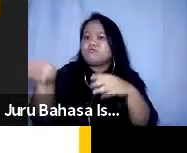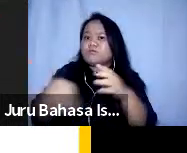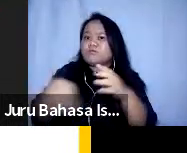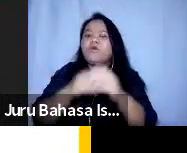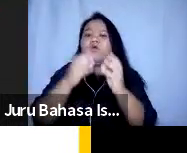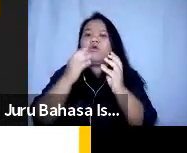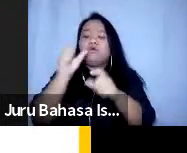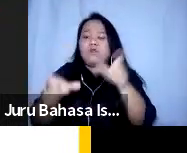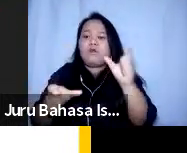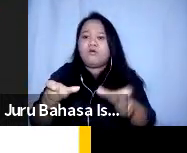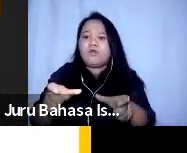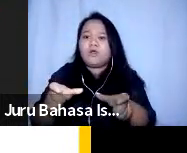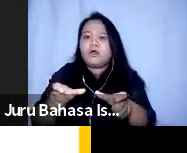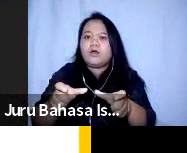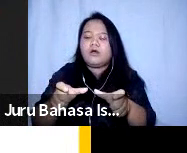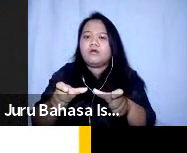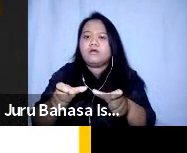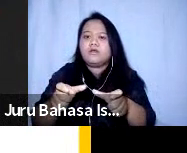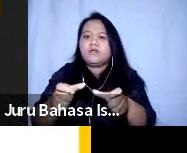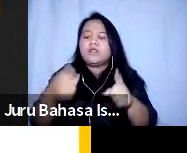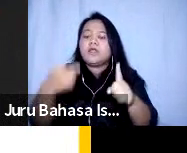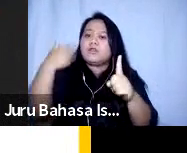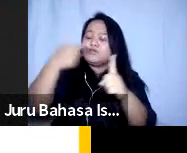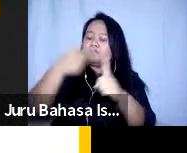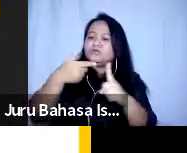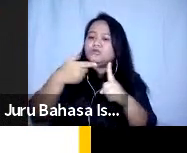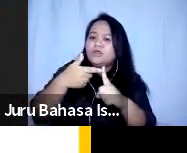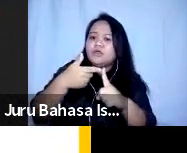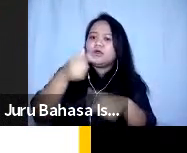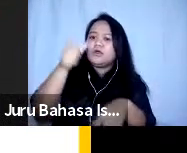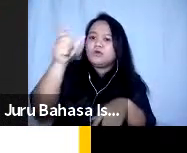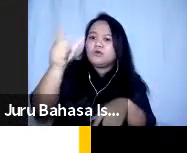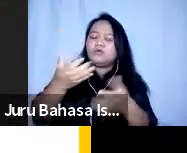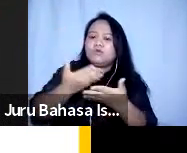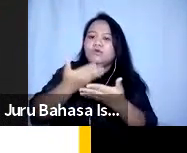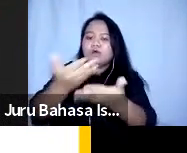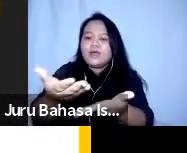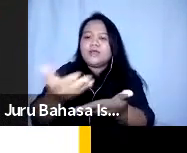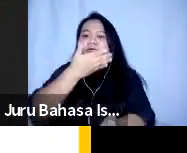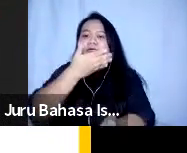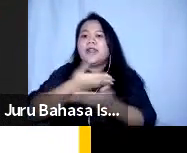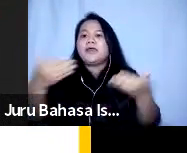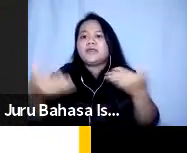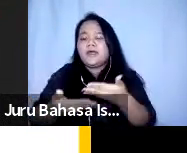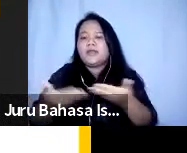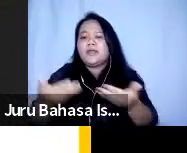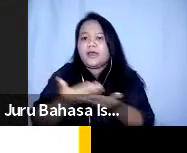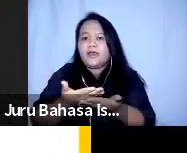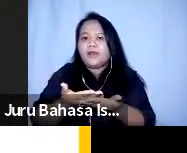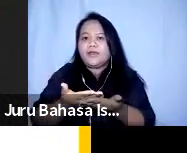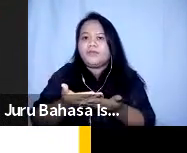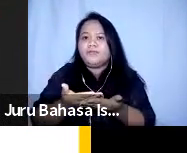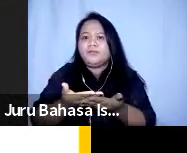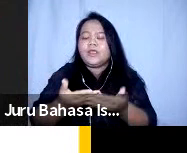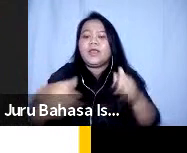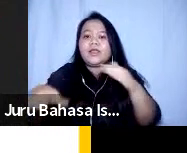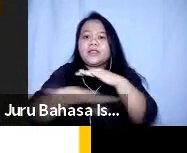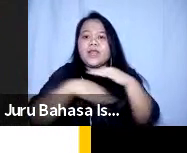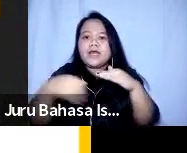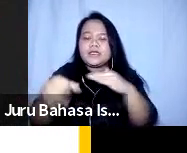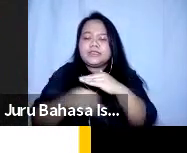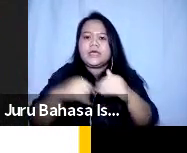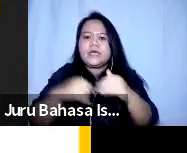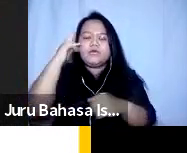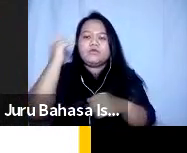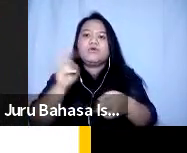memang menyasar misalkan untuk memberikan layanan atau layanan dasar kepada teman-teman